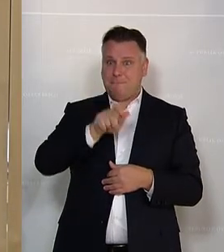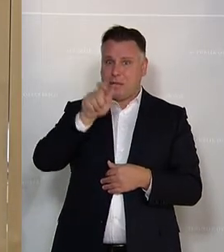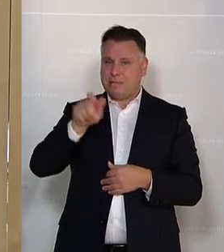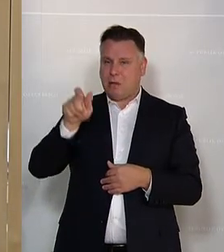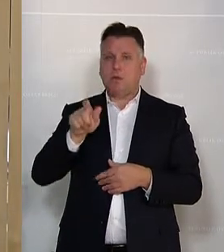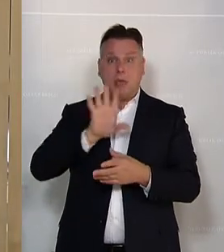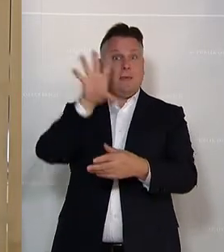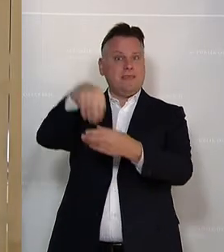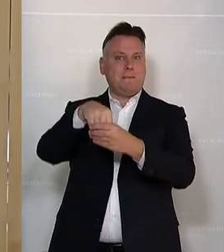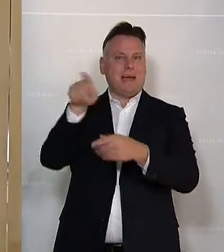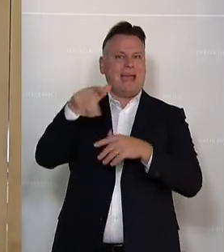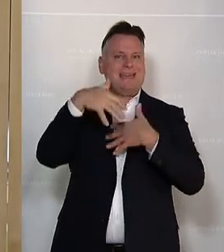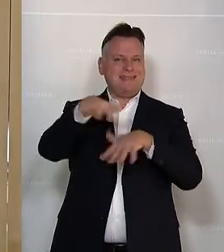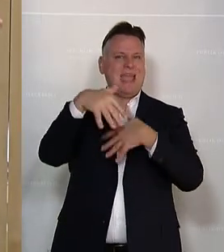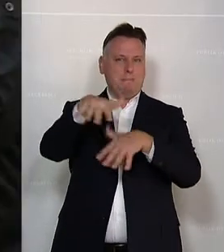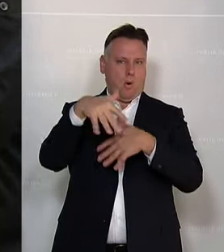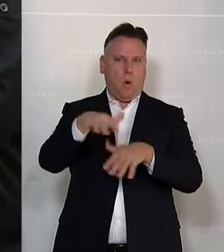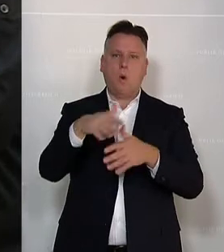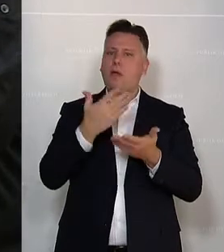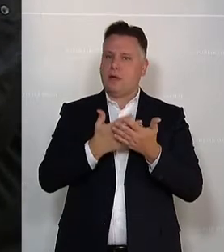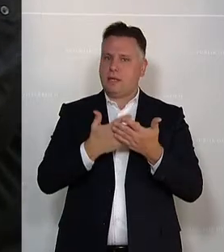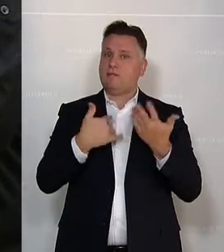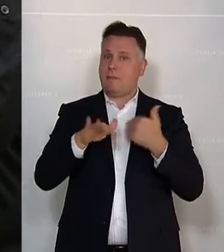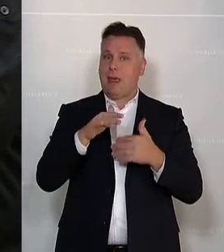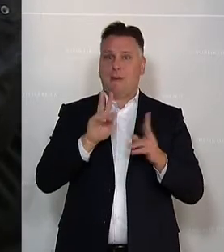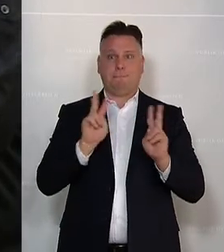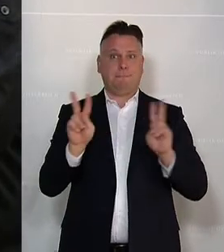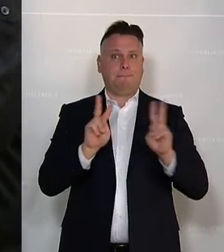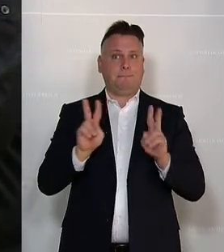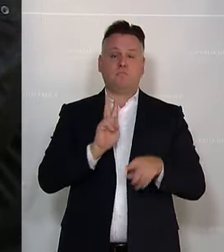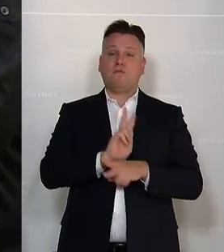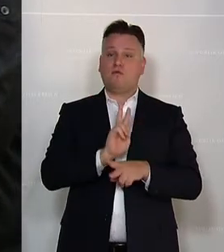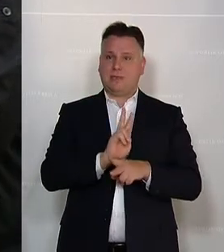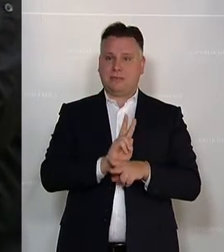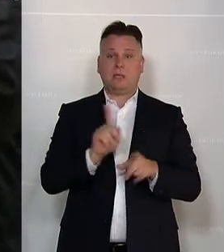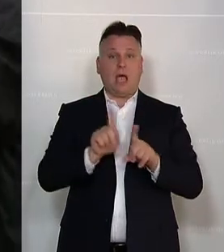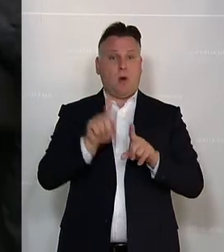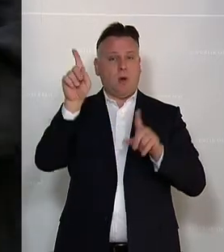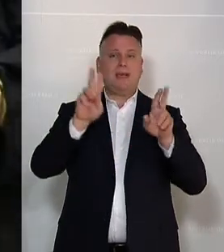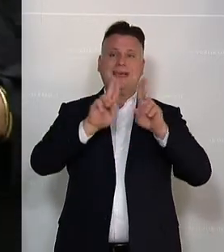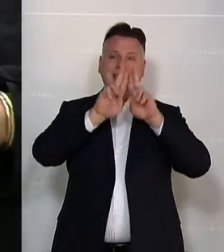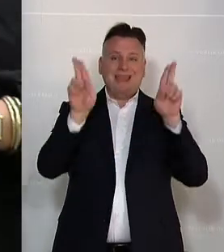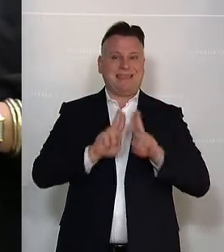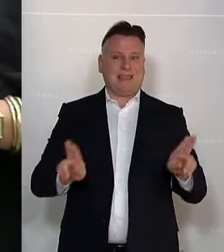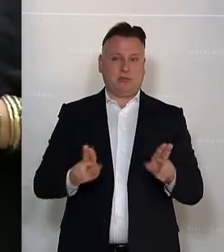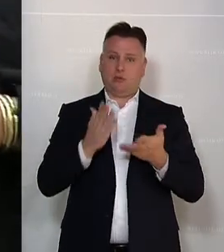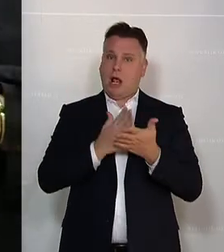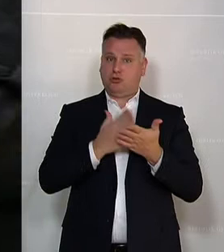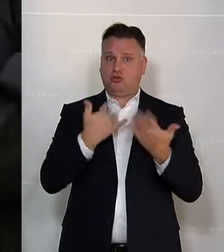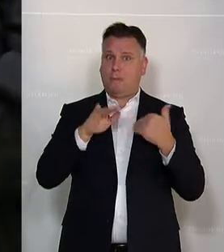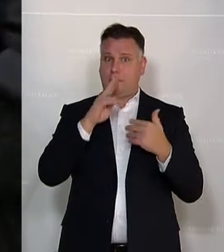diesen Kundgebungen bedarf es der besonderen Wachsamkeit. Auch international ist hier eine entsprechende Wachsamkeit,